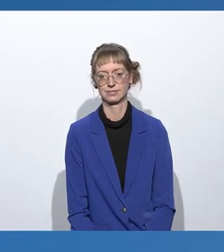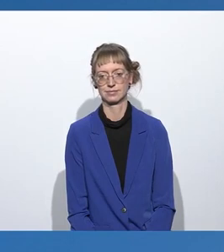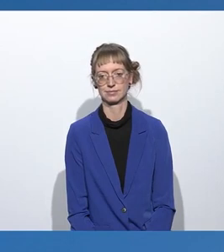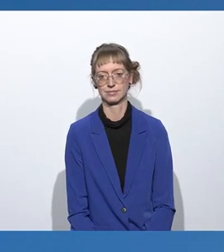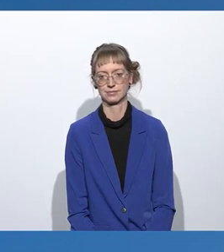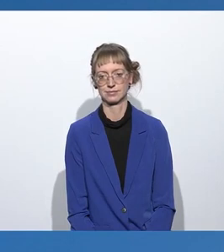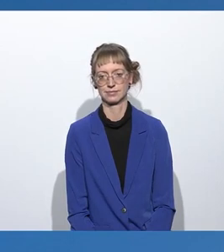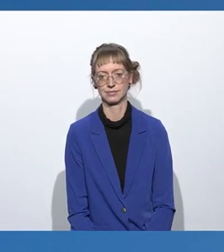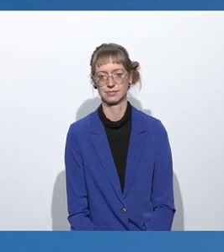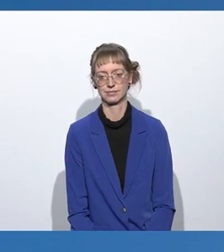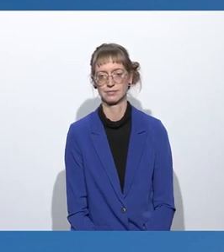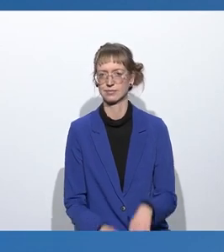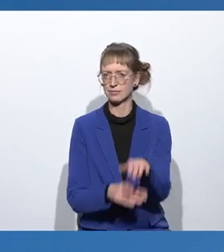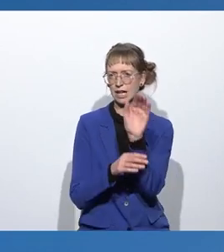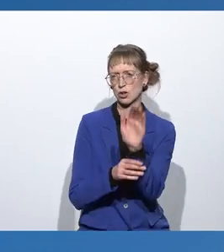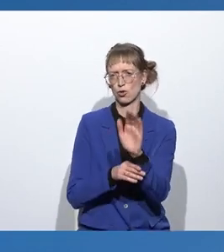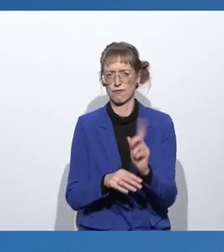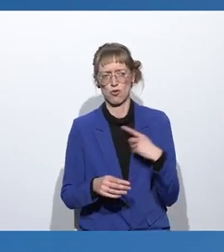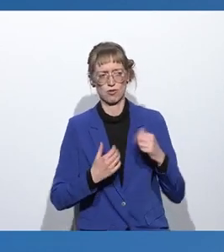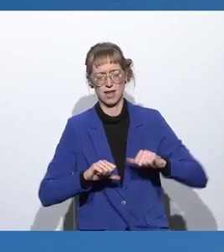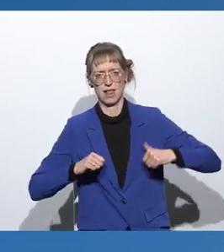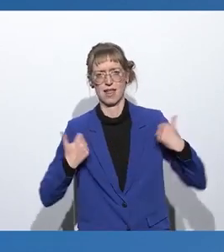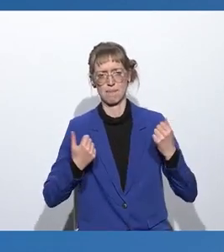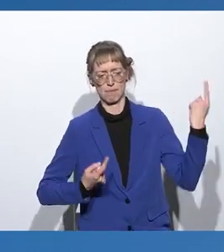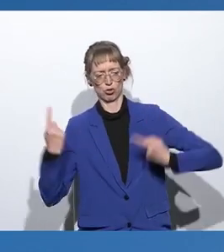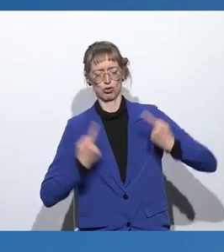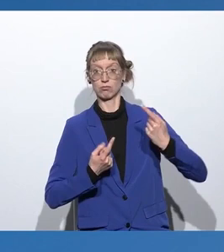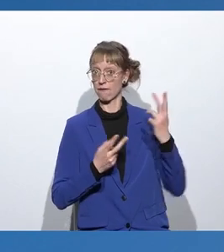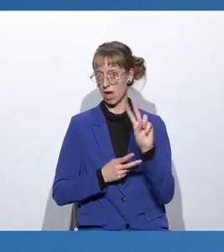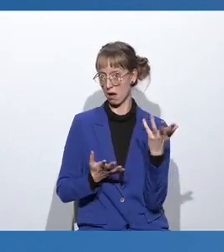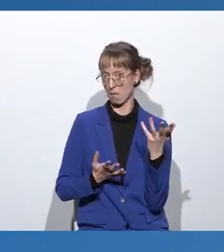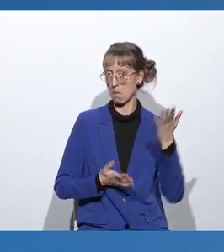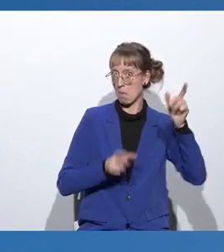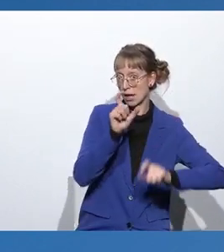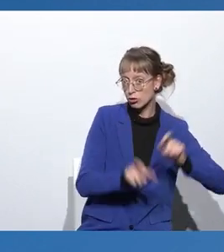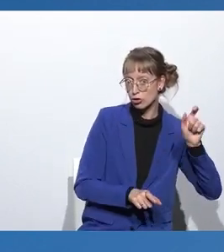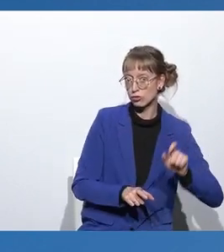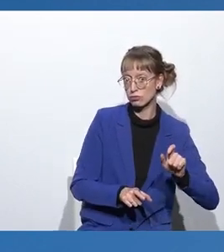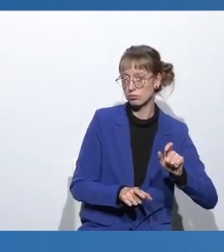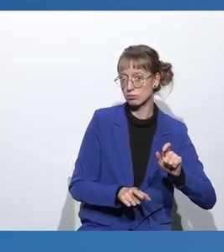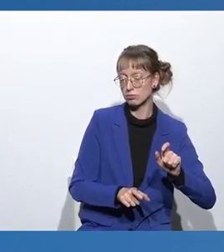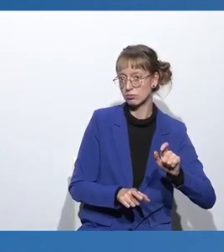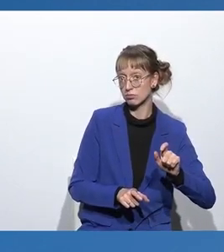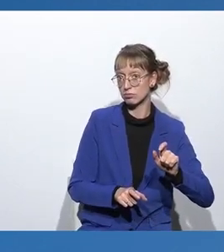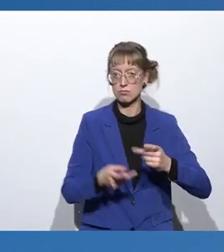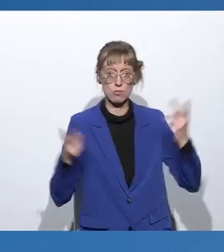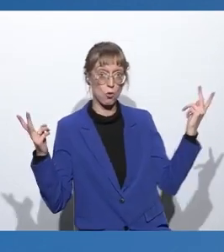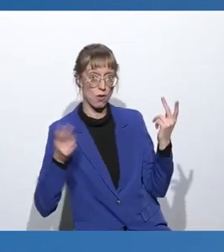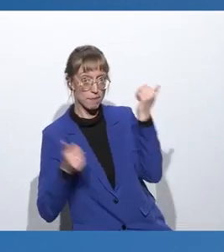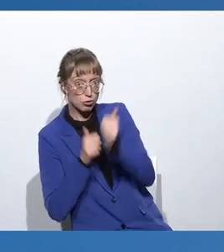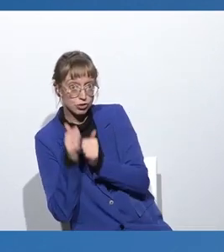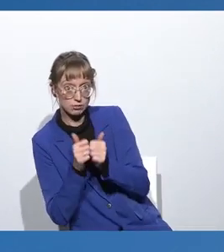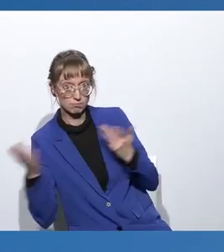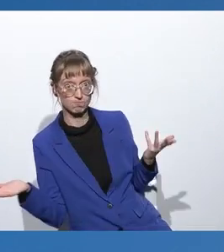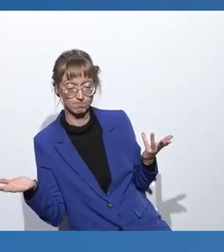Wer soll in Zukunft unser Leben bestimmen? Menschen? Oder Maschinen?